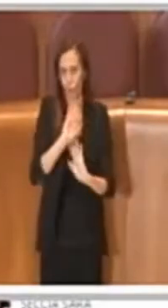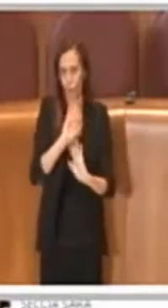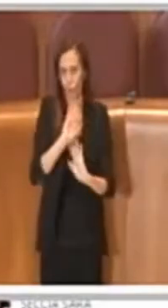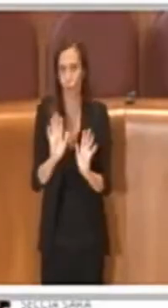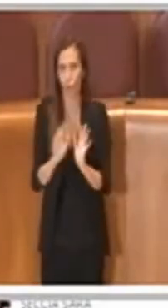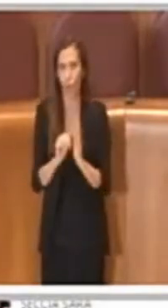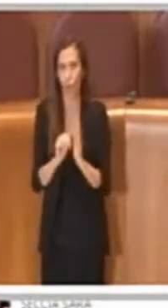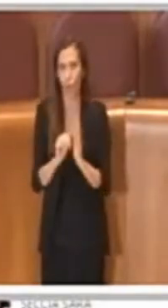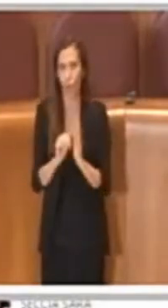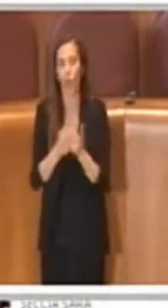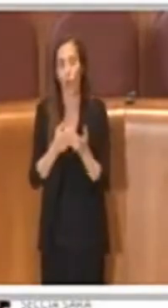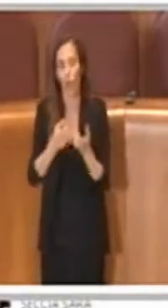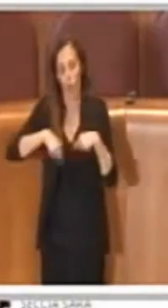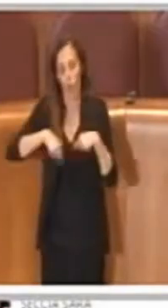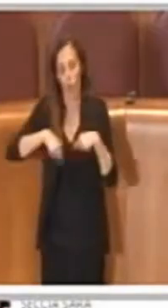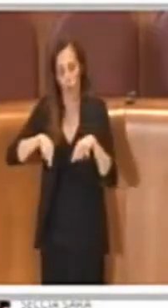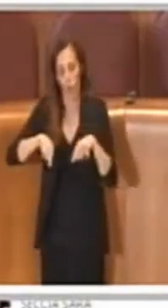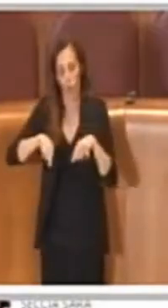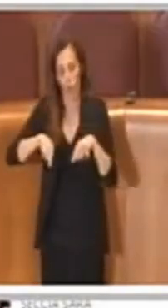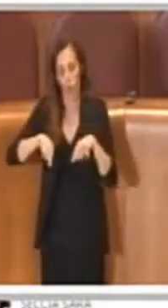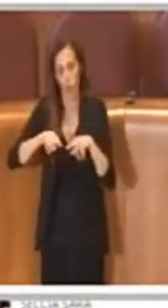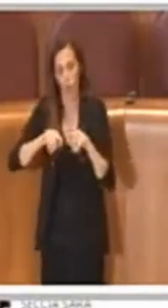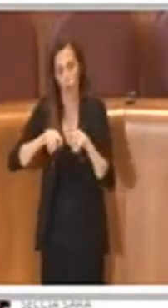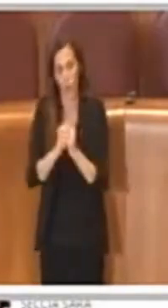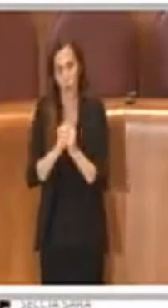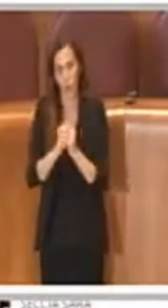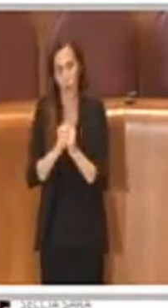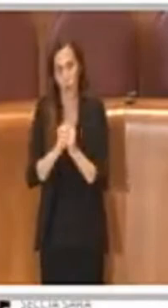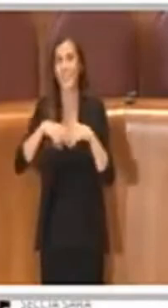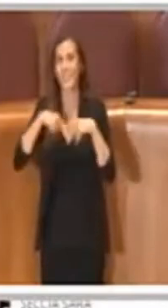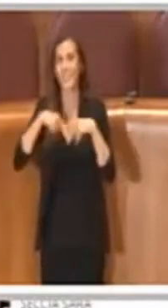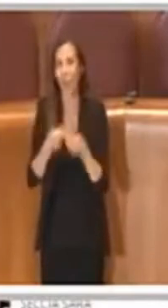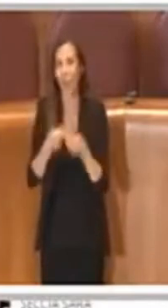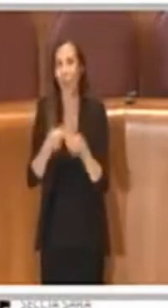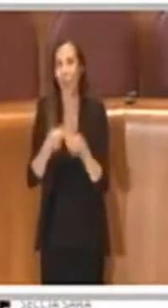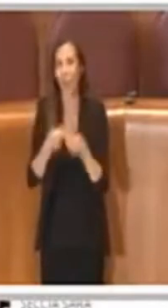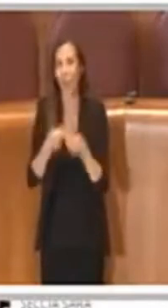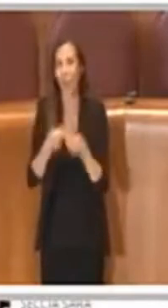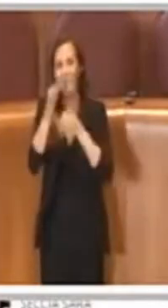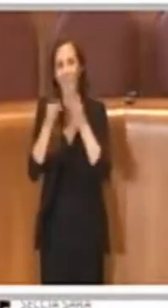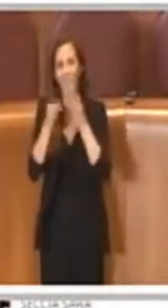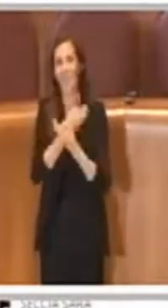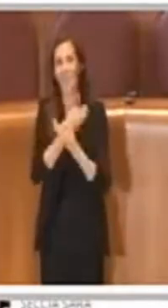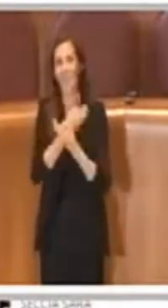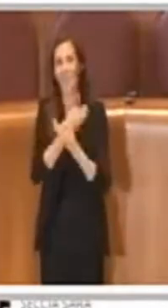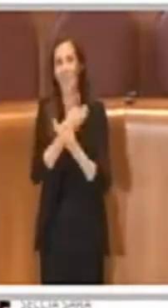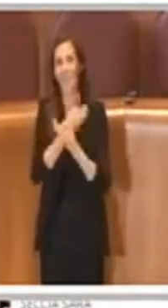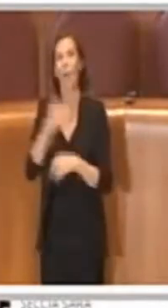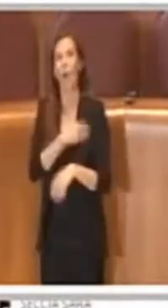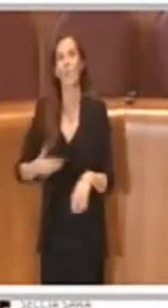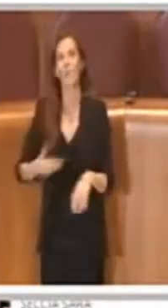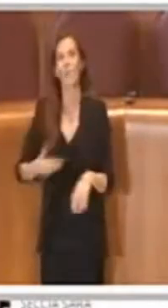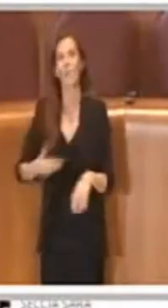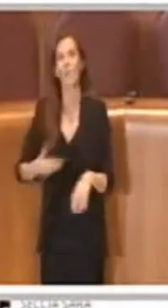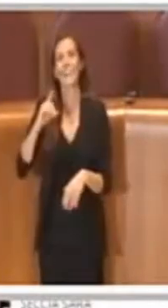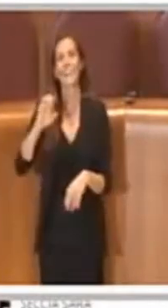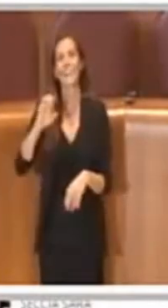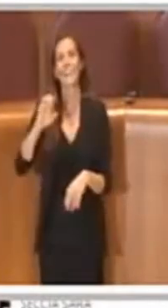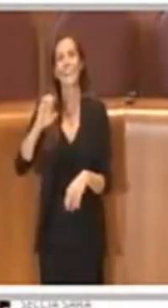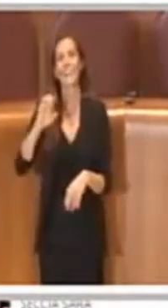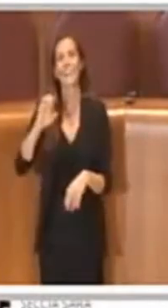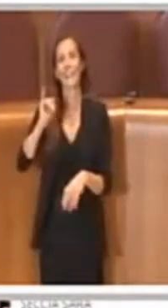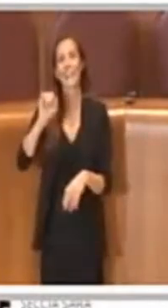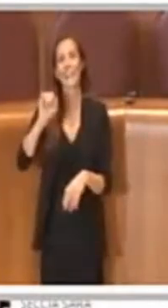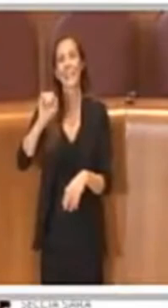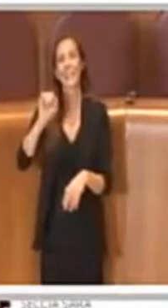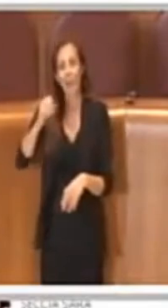io poi l spiegato bene il consigliere De Piamo, perché c'è sempre questa storia dell'apertura